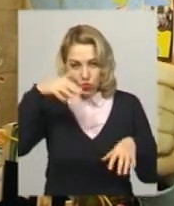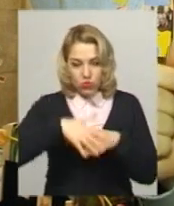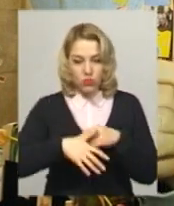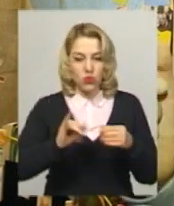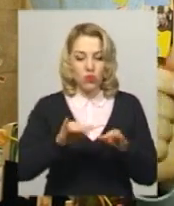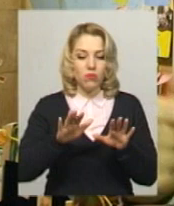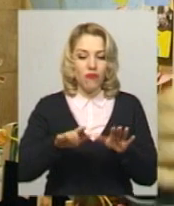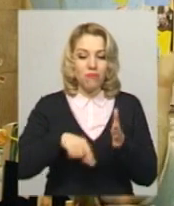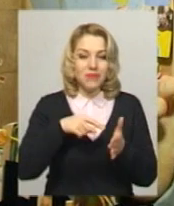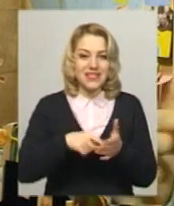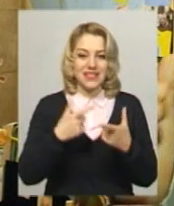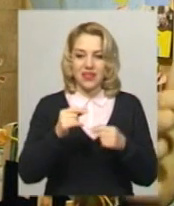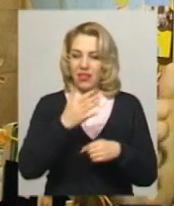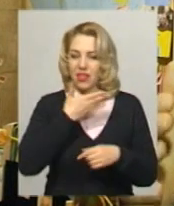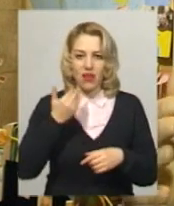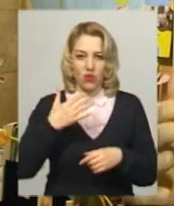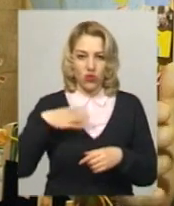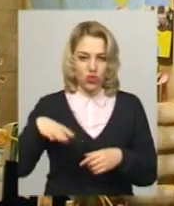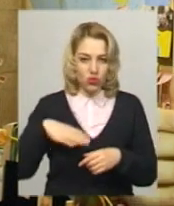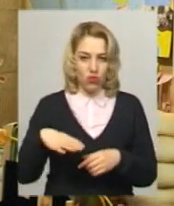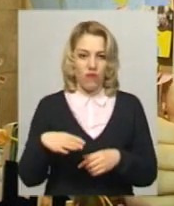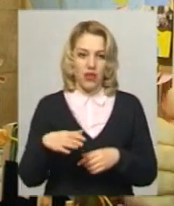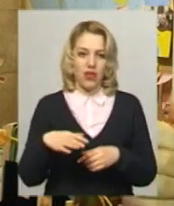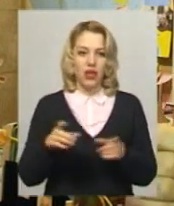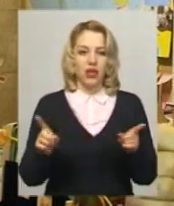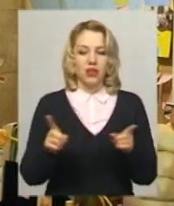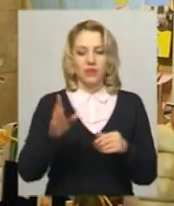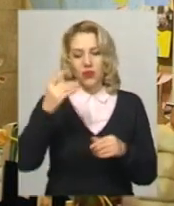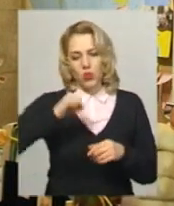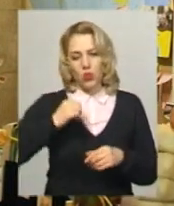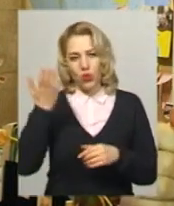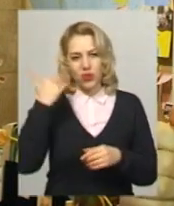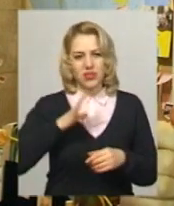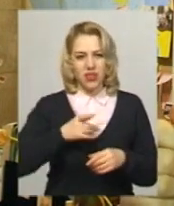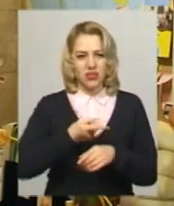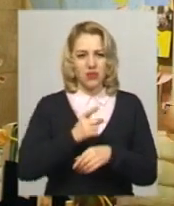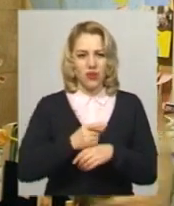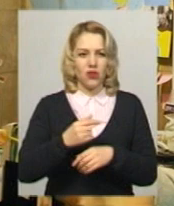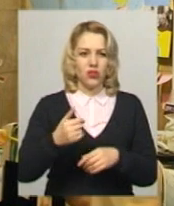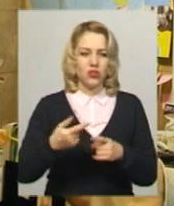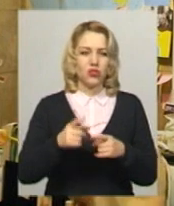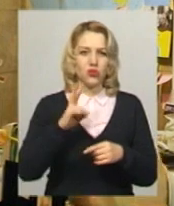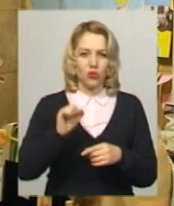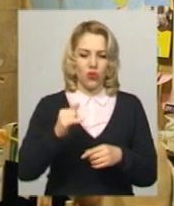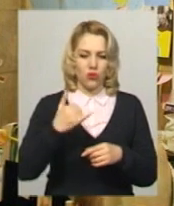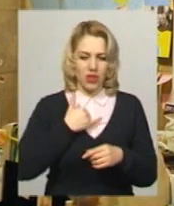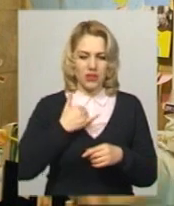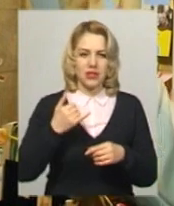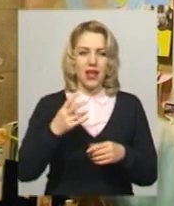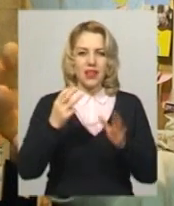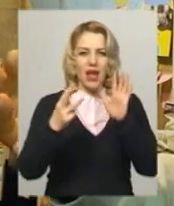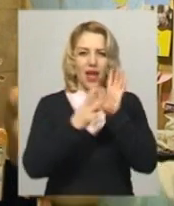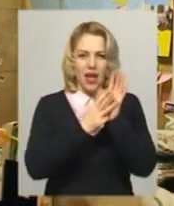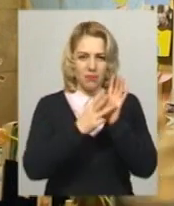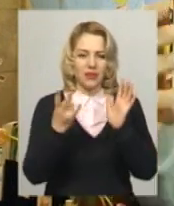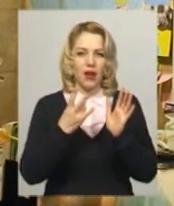якому вони не очікували, як колись пожартував один мій друг, що в нас на герб треба рибеньку сумочку поставити, Оказується, в нашому гербу такі все